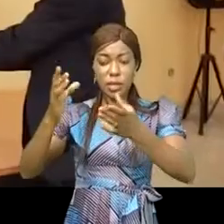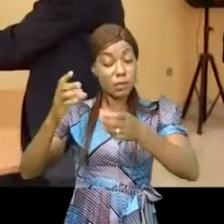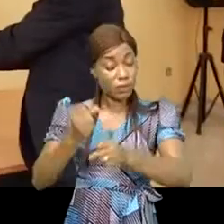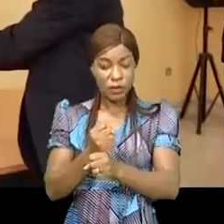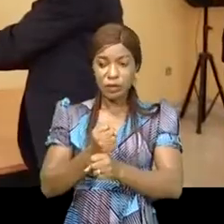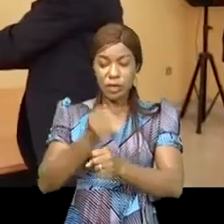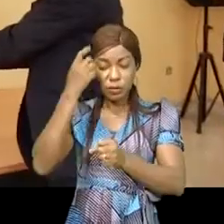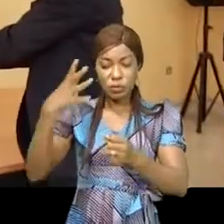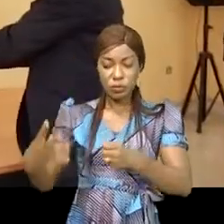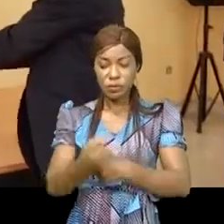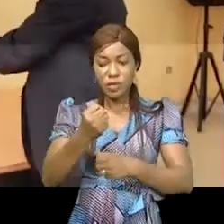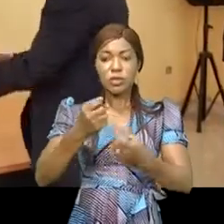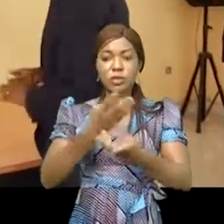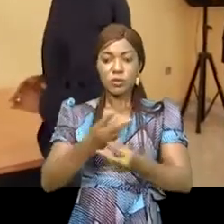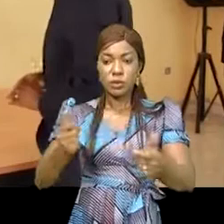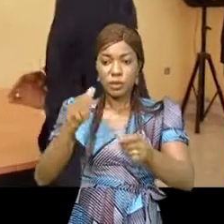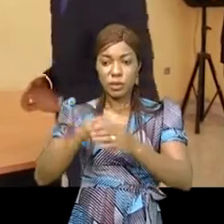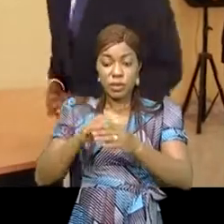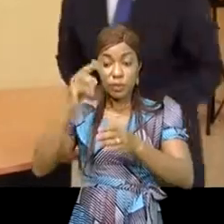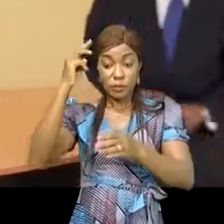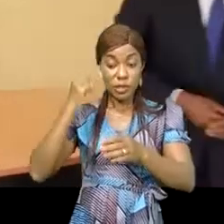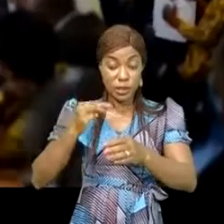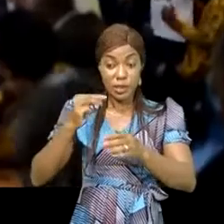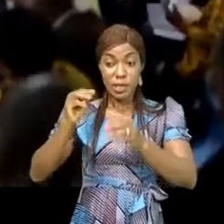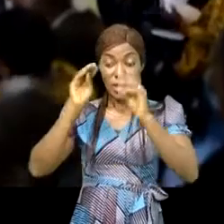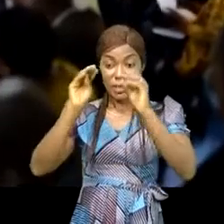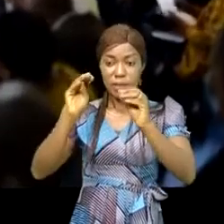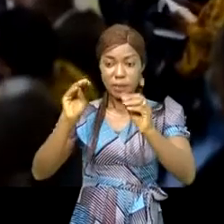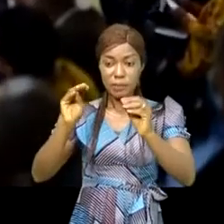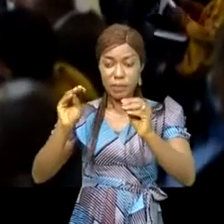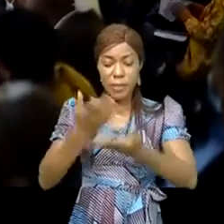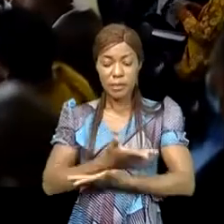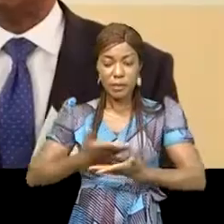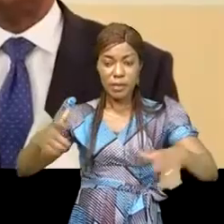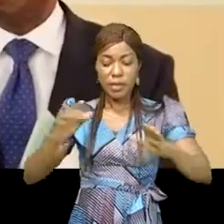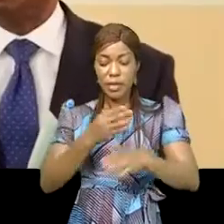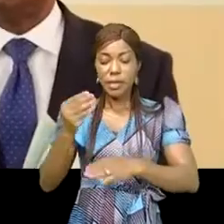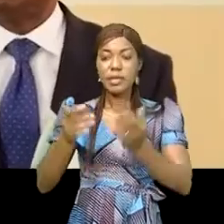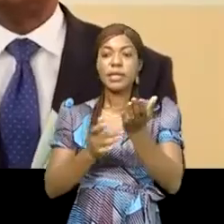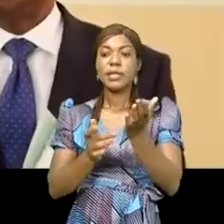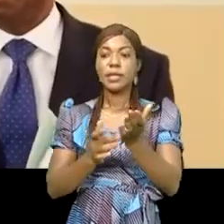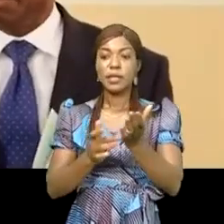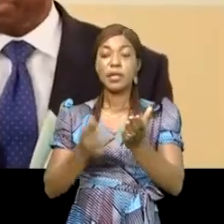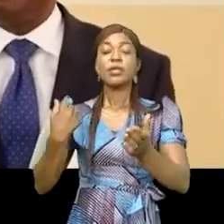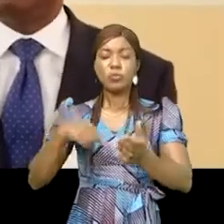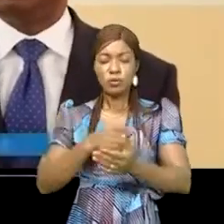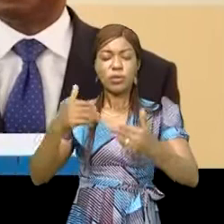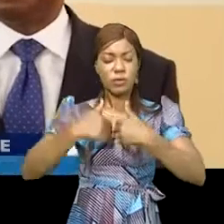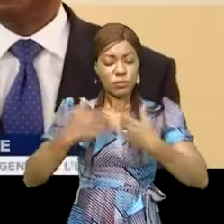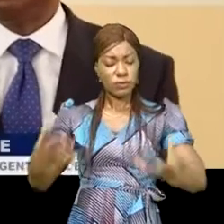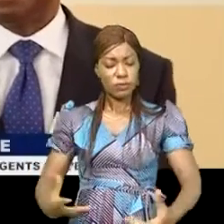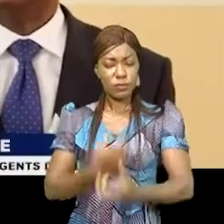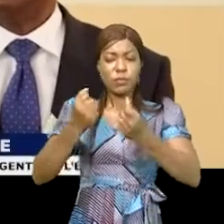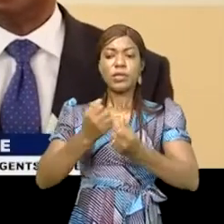pistes de solutions au ministre de l'Enseignement primaire, secondaire et technique Tony Mwaba-Kazadi. Nous avons trouvé une solution par rapport au